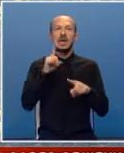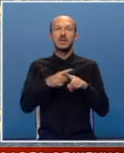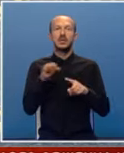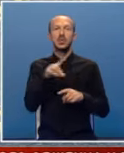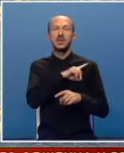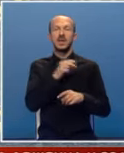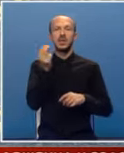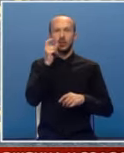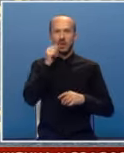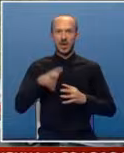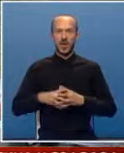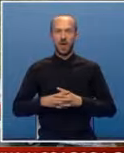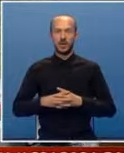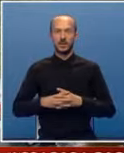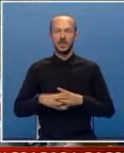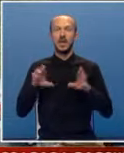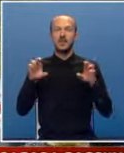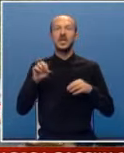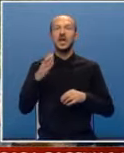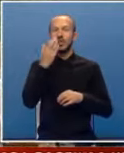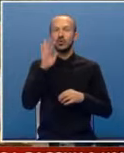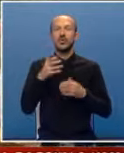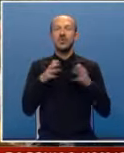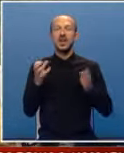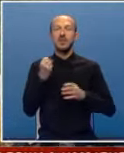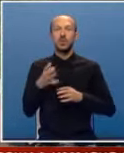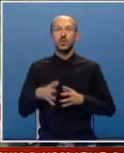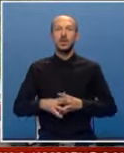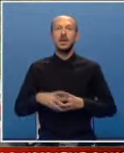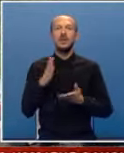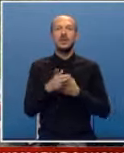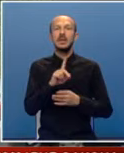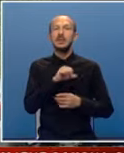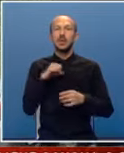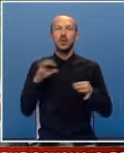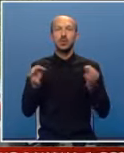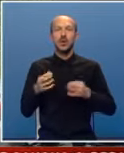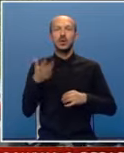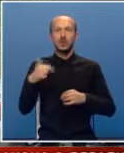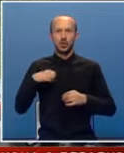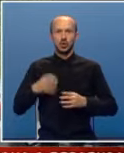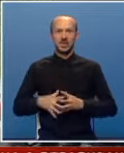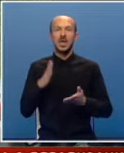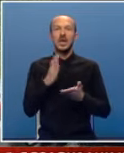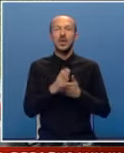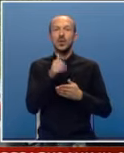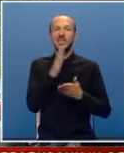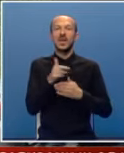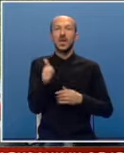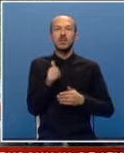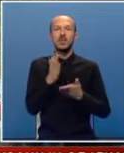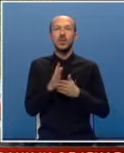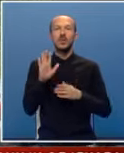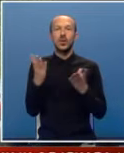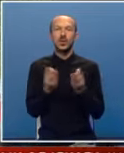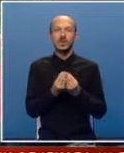stradanju srpskog naroda. Nadamo se da će ovoliki broj ne biti samo u ovoj jubilarnoj 30-stov godičnici, nego da ćemo svake godine biti